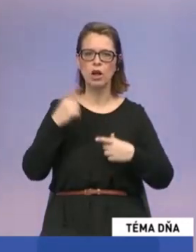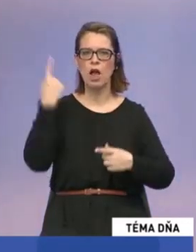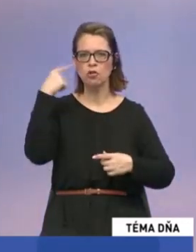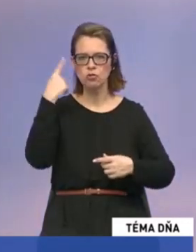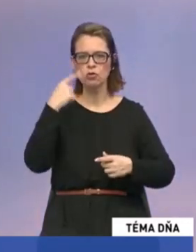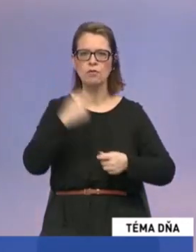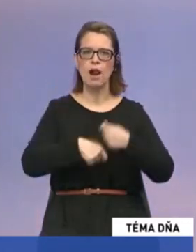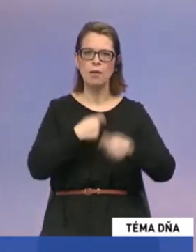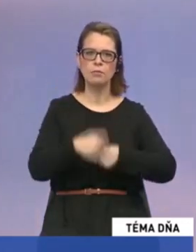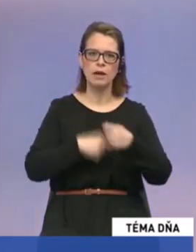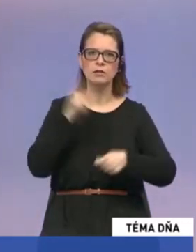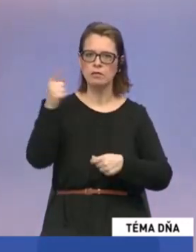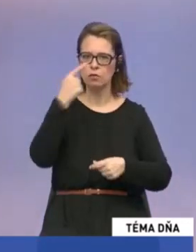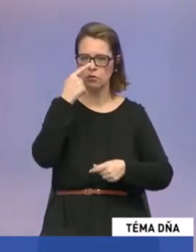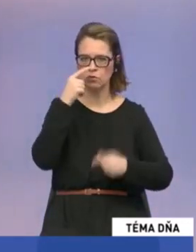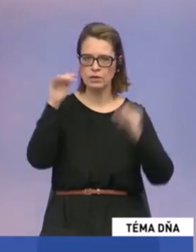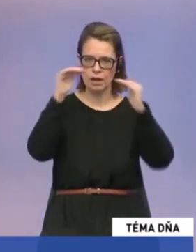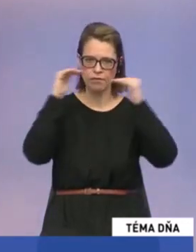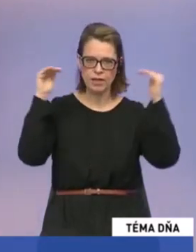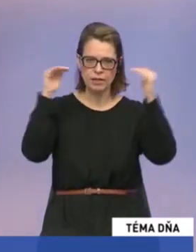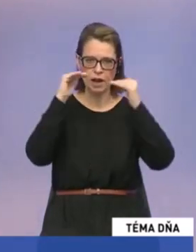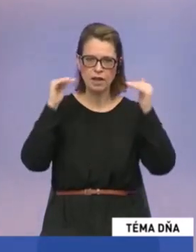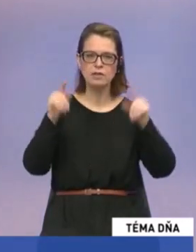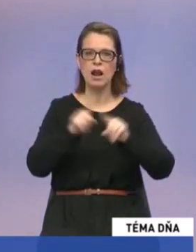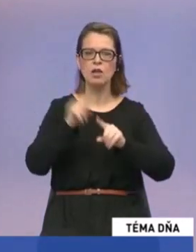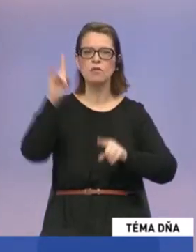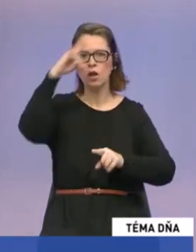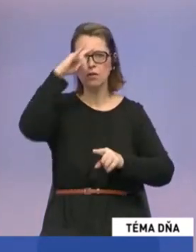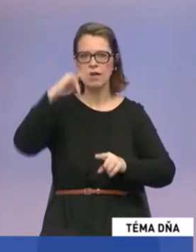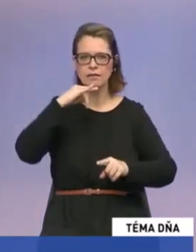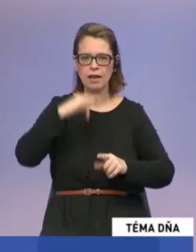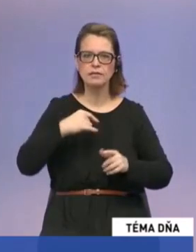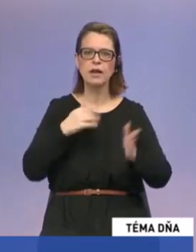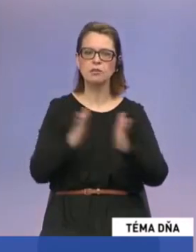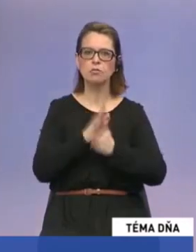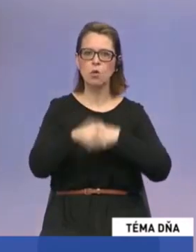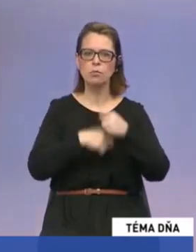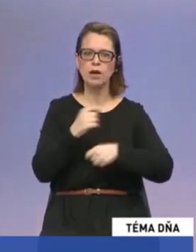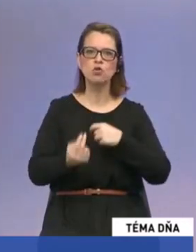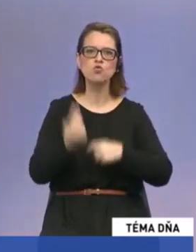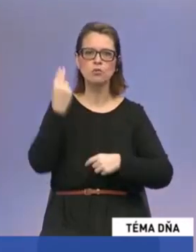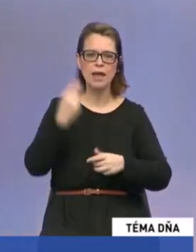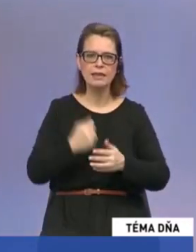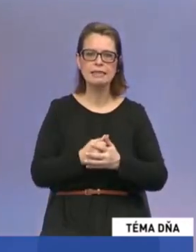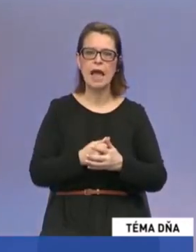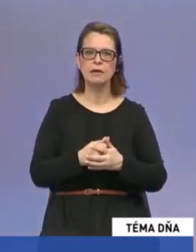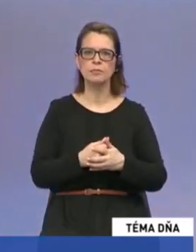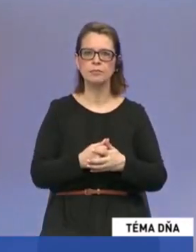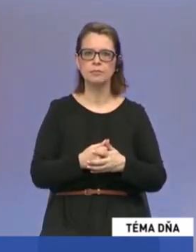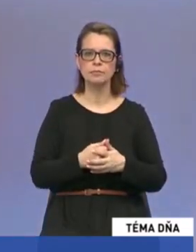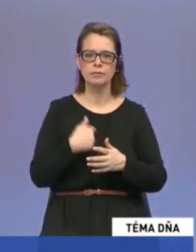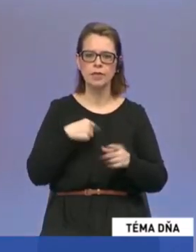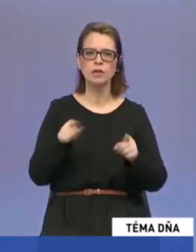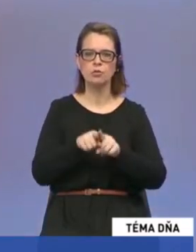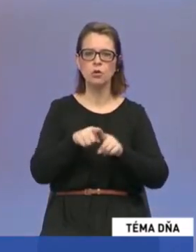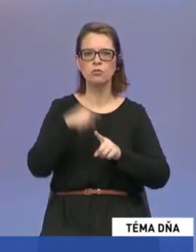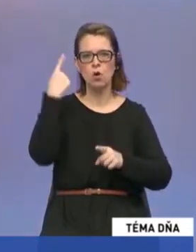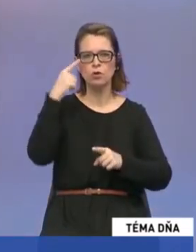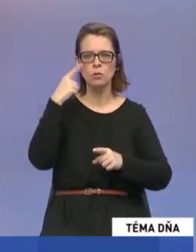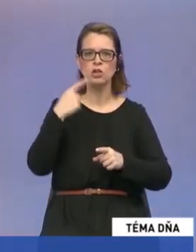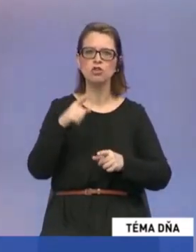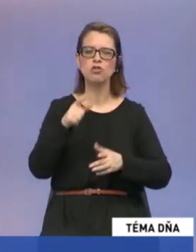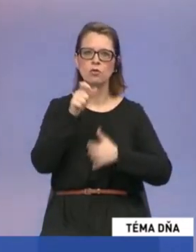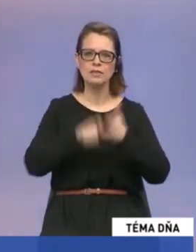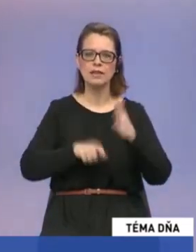pracovala najmä v Ruskej federácii, ale nejaký čas aj v Kazachstane spolupracovala. aj s Uzbekistanom, takže preto som aj zároveň expertkou strany